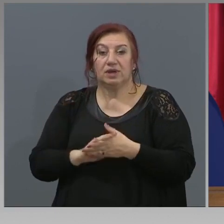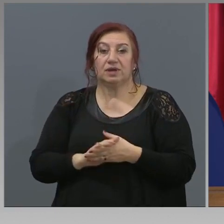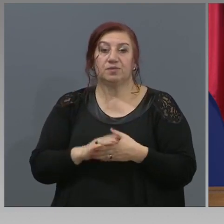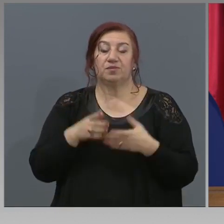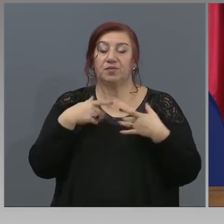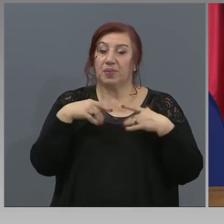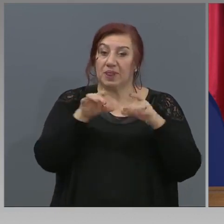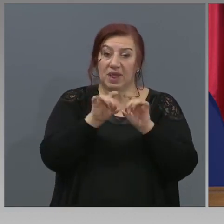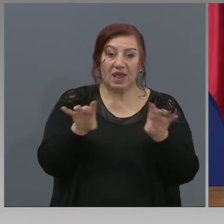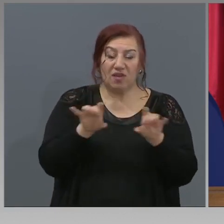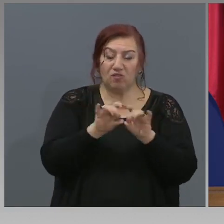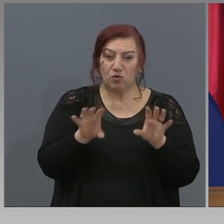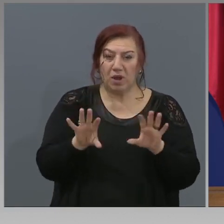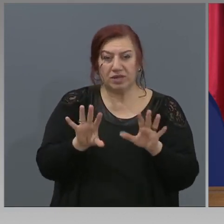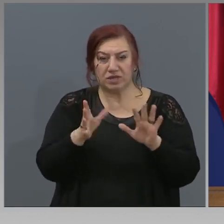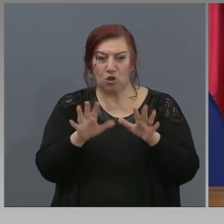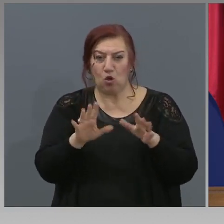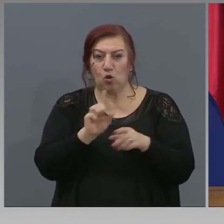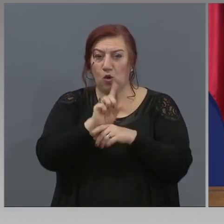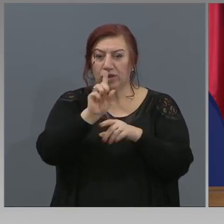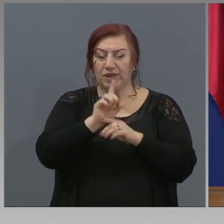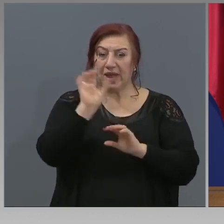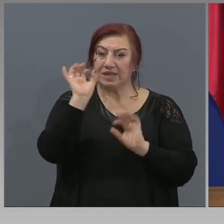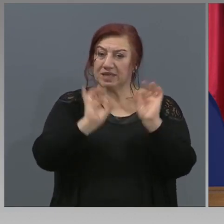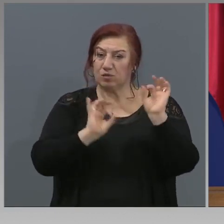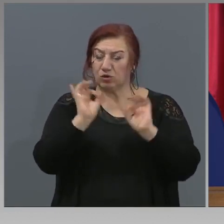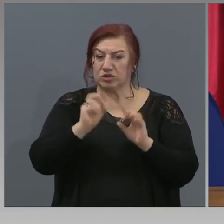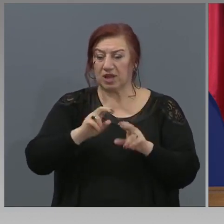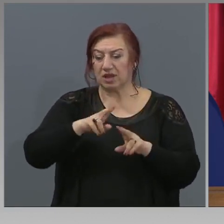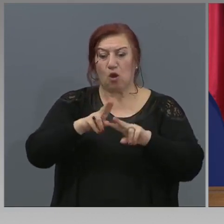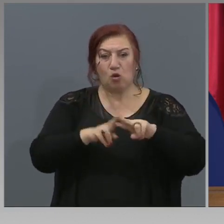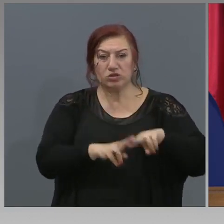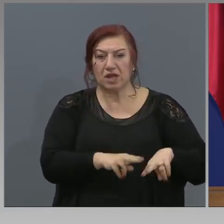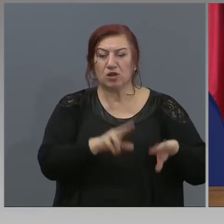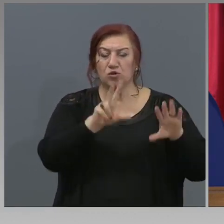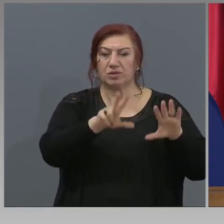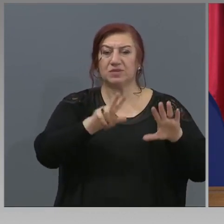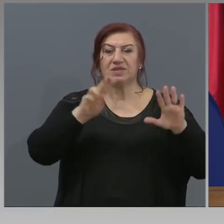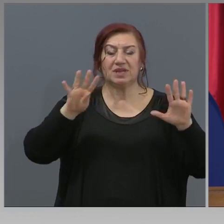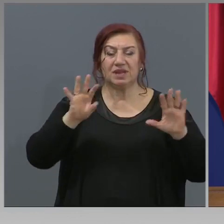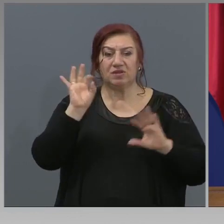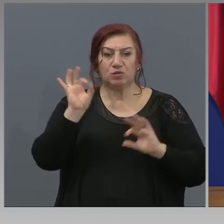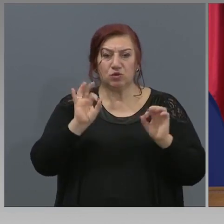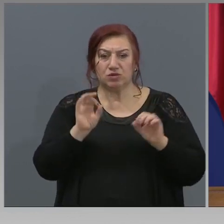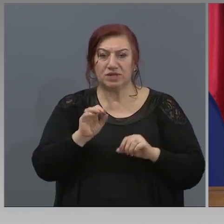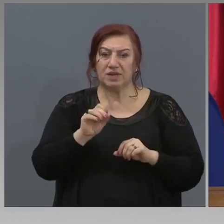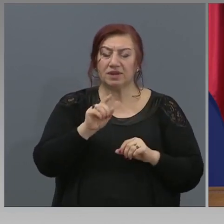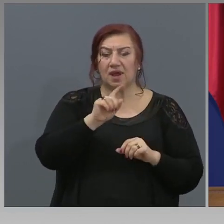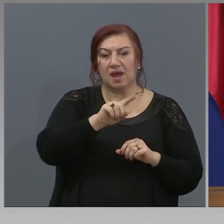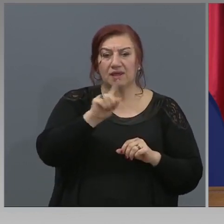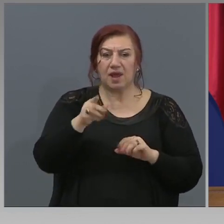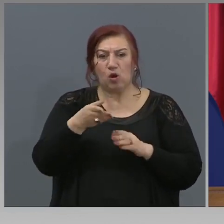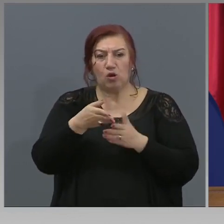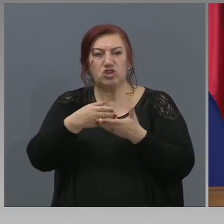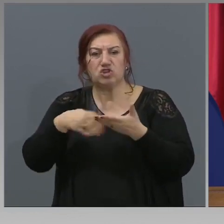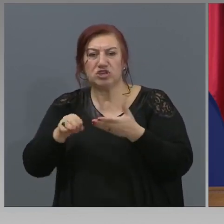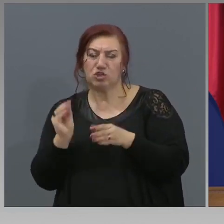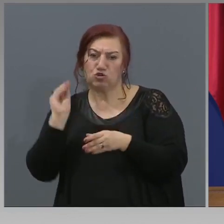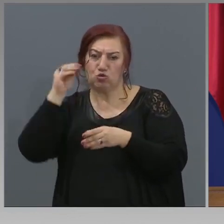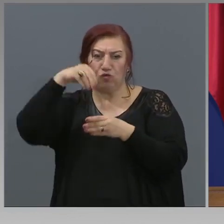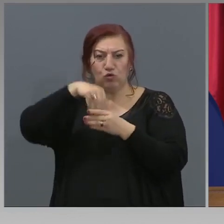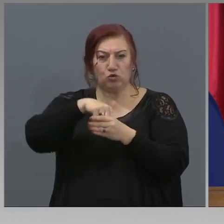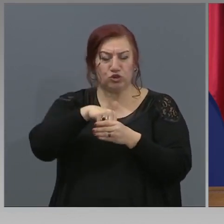Информацията ни са около 11%, от останалите 89%, пък някои са включени частично в